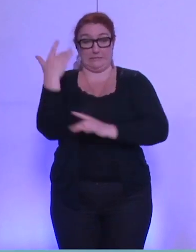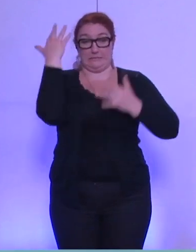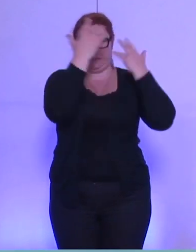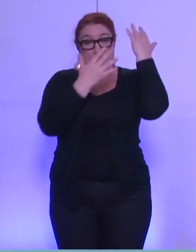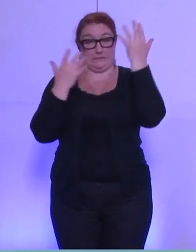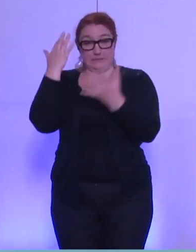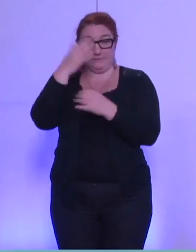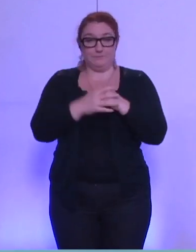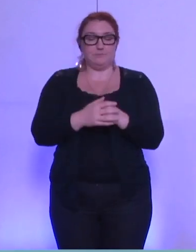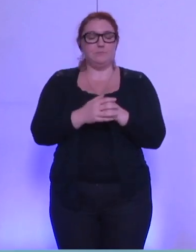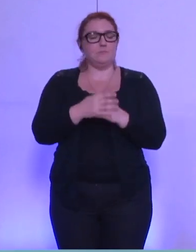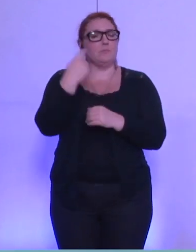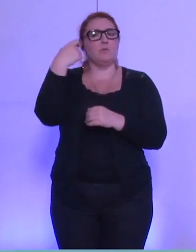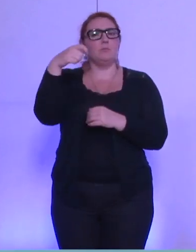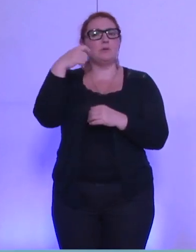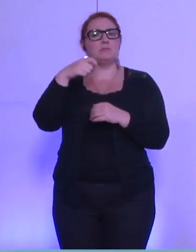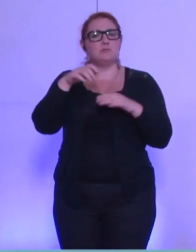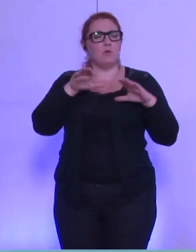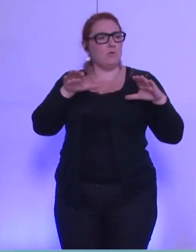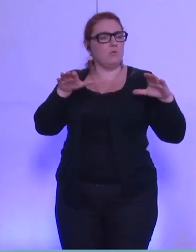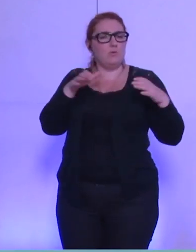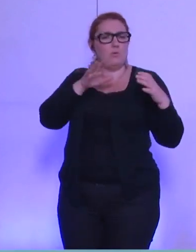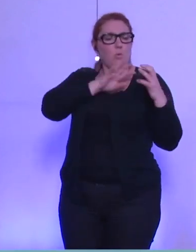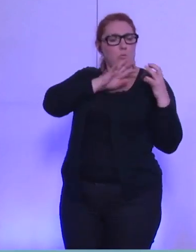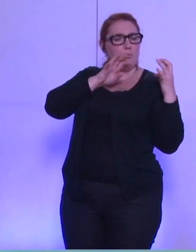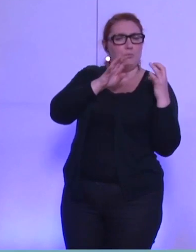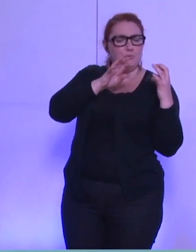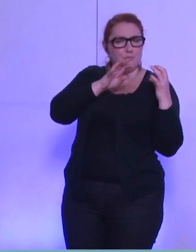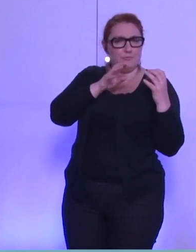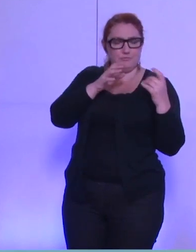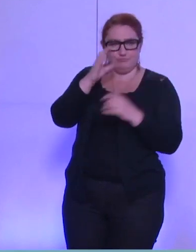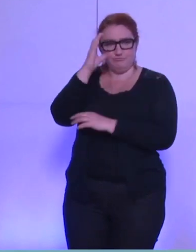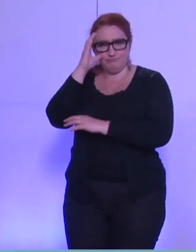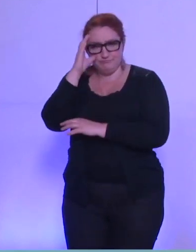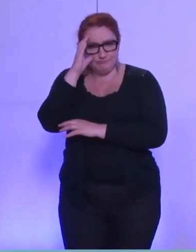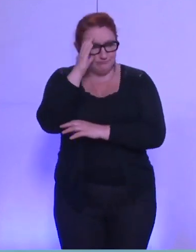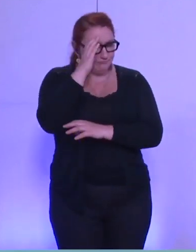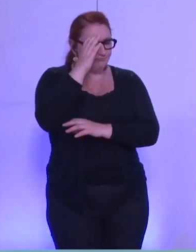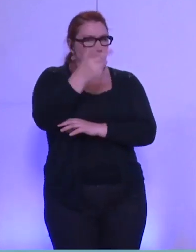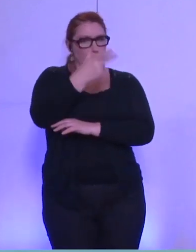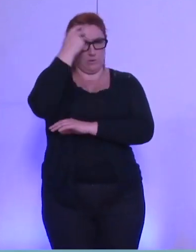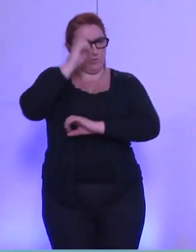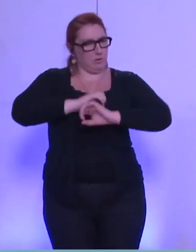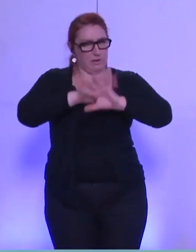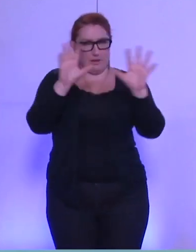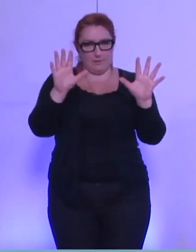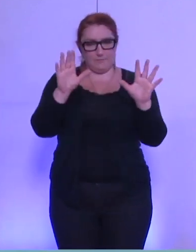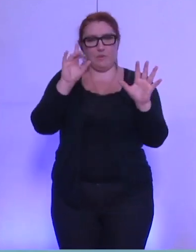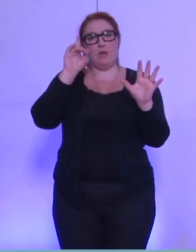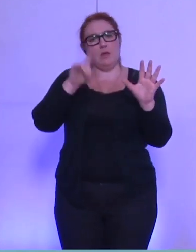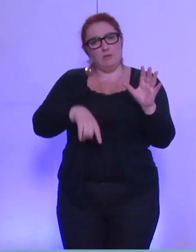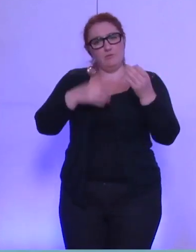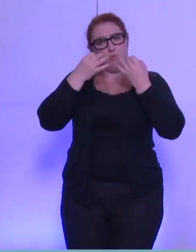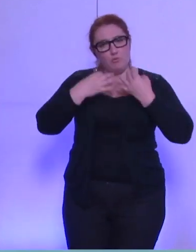'ensemble des présidents de groupe l'a entendu, je tiens à le signaler, qu'il nous fallait prendre le temps de